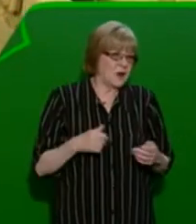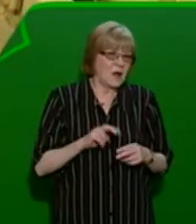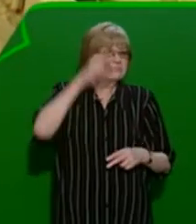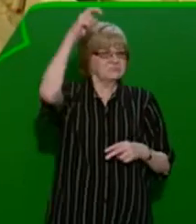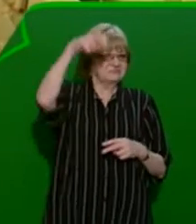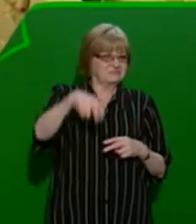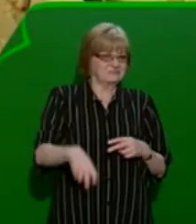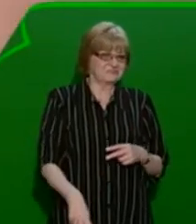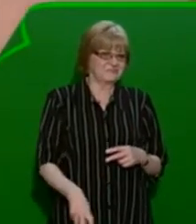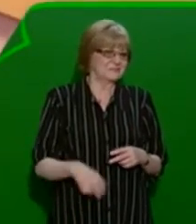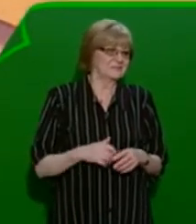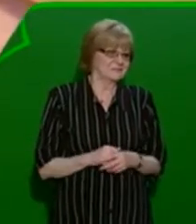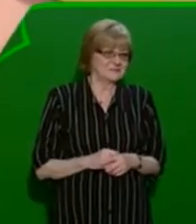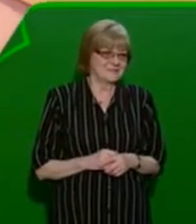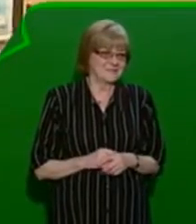párek celán.